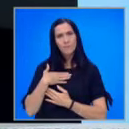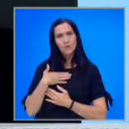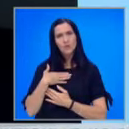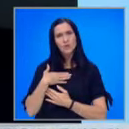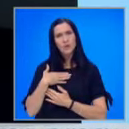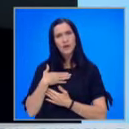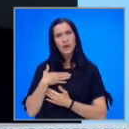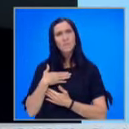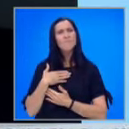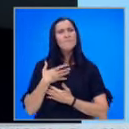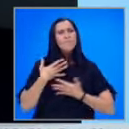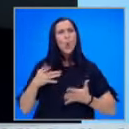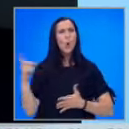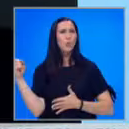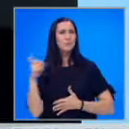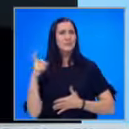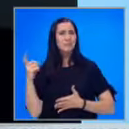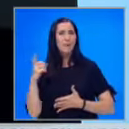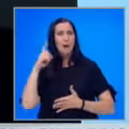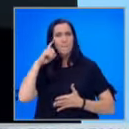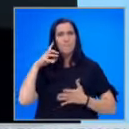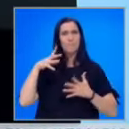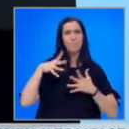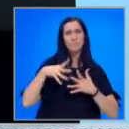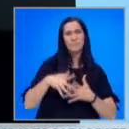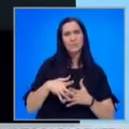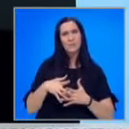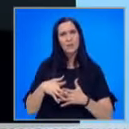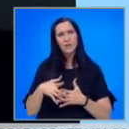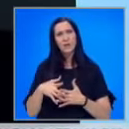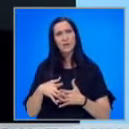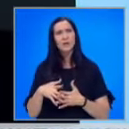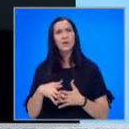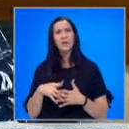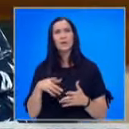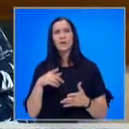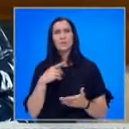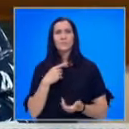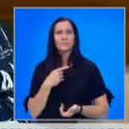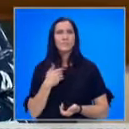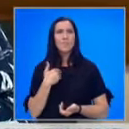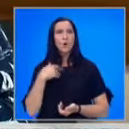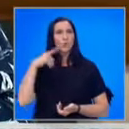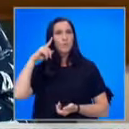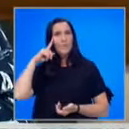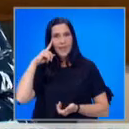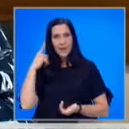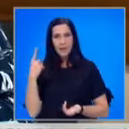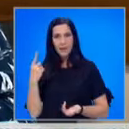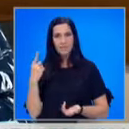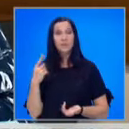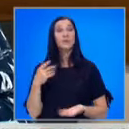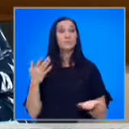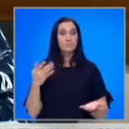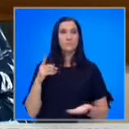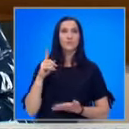изключително лабилно психическо поведение с подаване на оставка, с неподаване на оставка. Моето мнение е, че